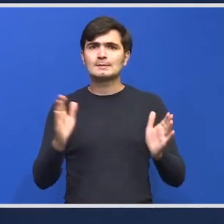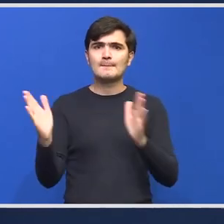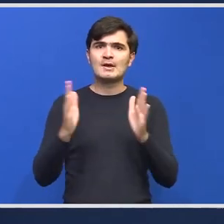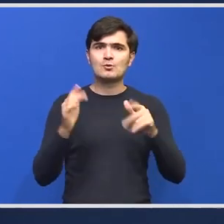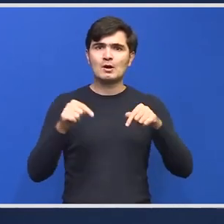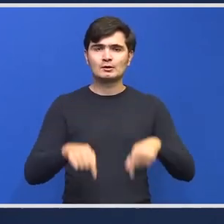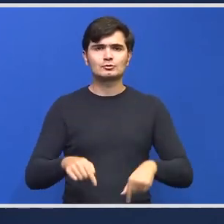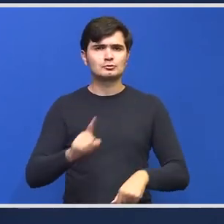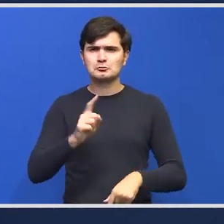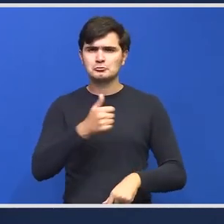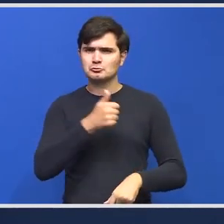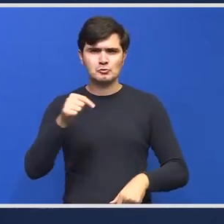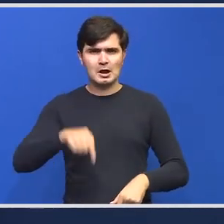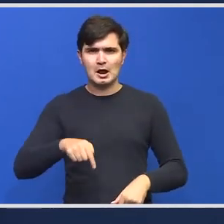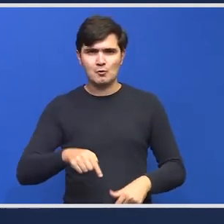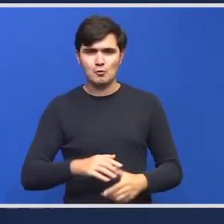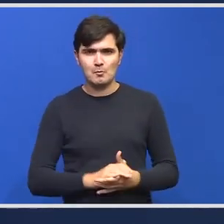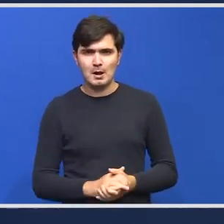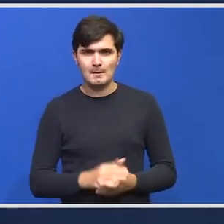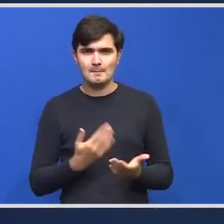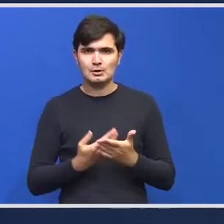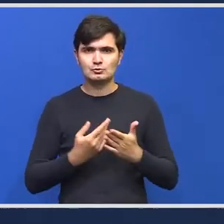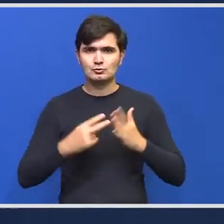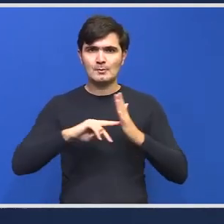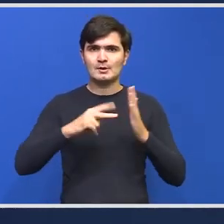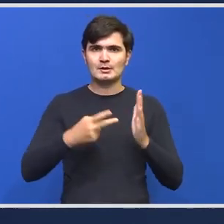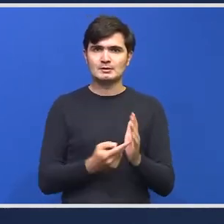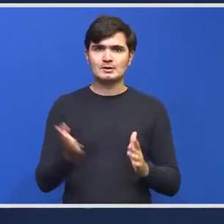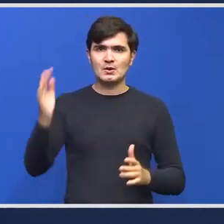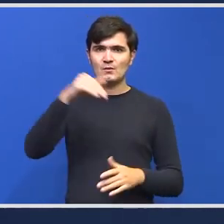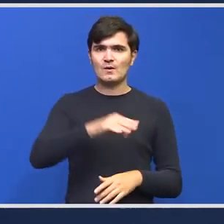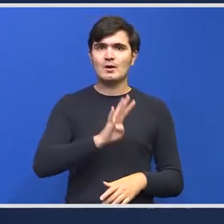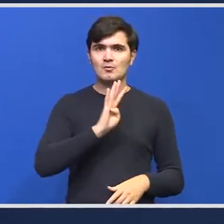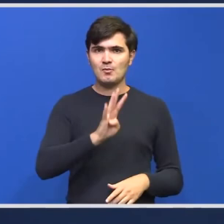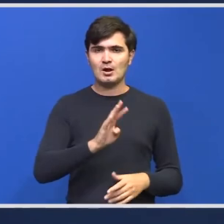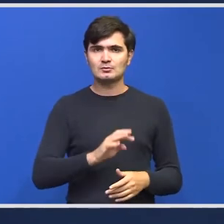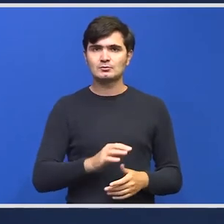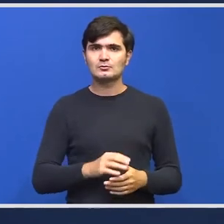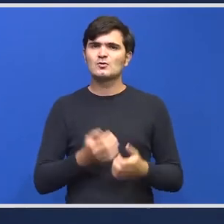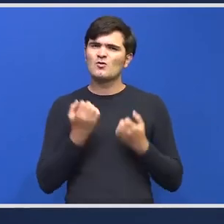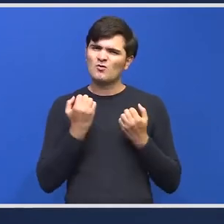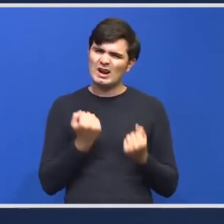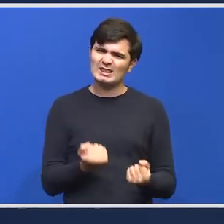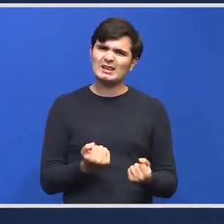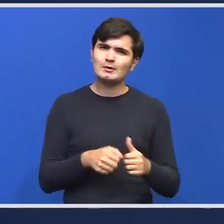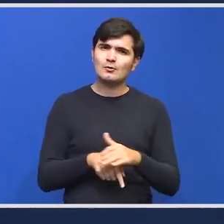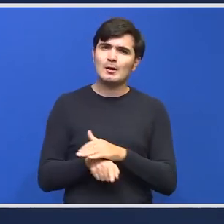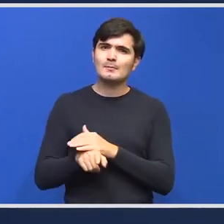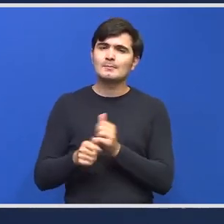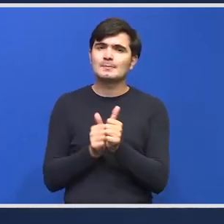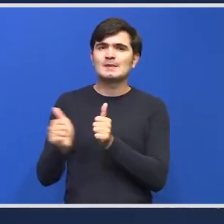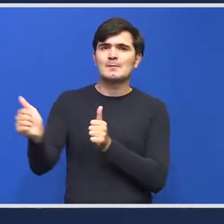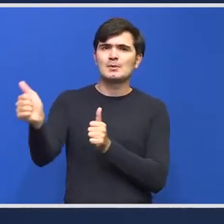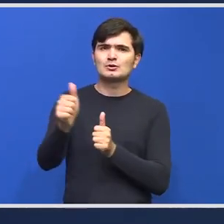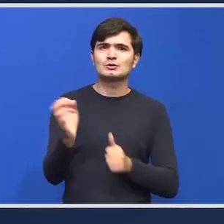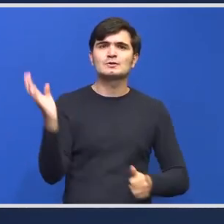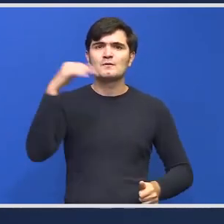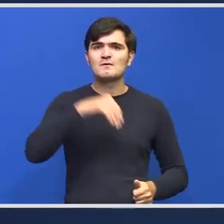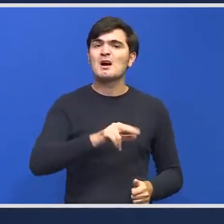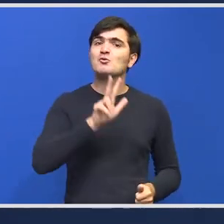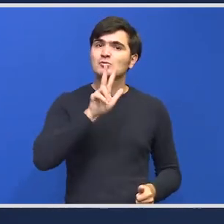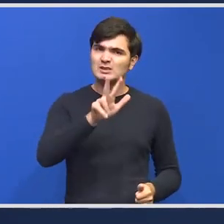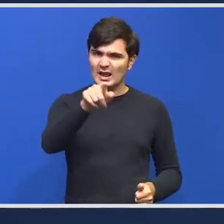nu doar acum în pregătirea Valului 4 am ieșit cu greu dintr-un Val 3 vă amintiți